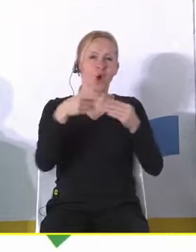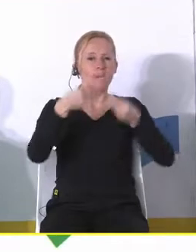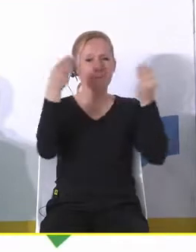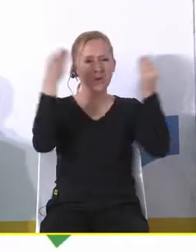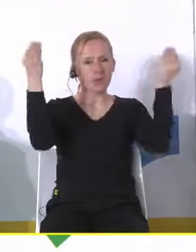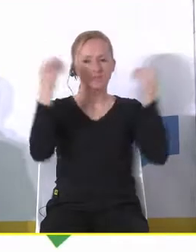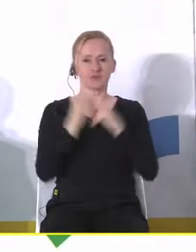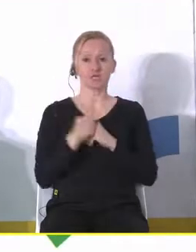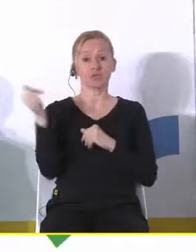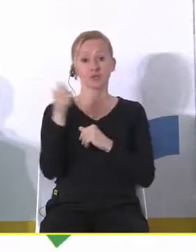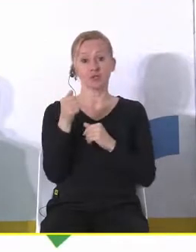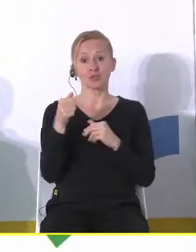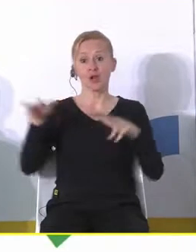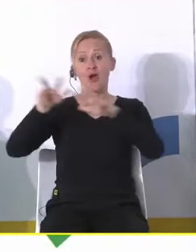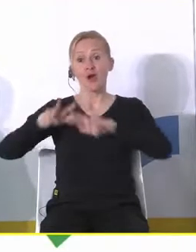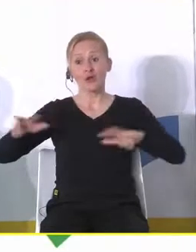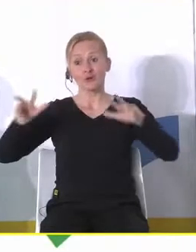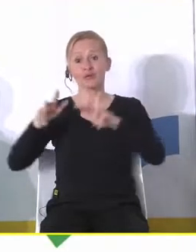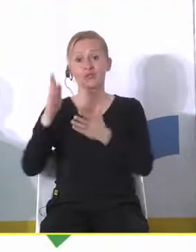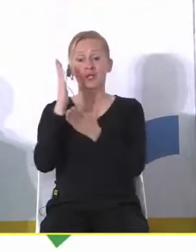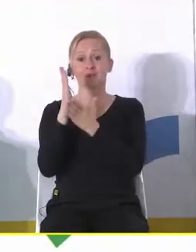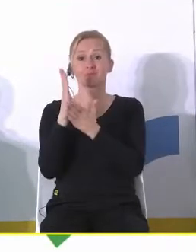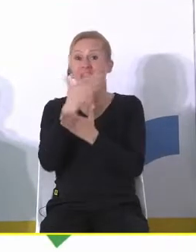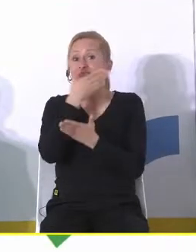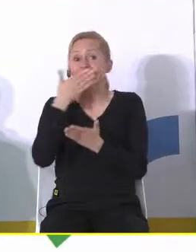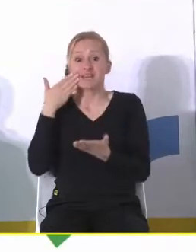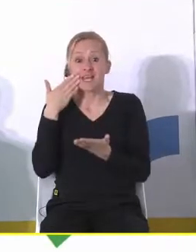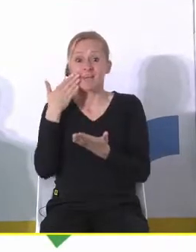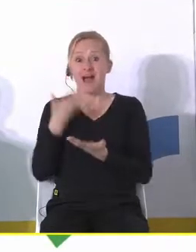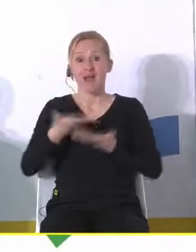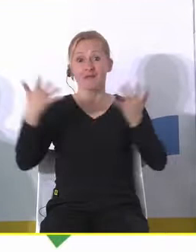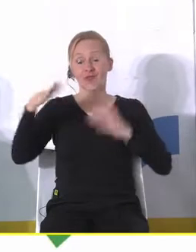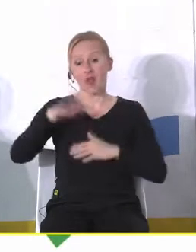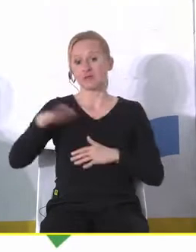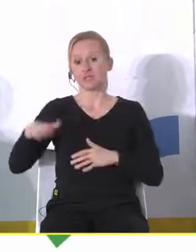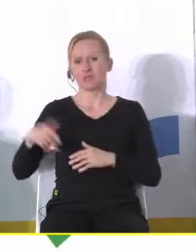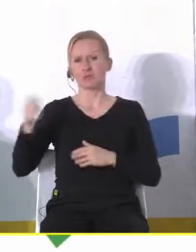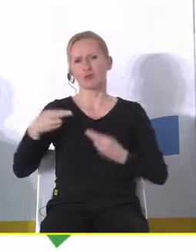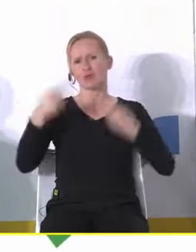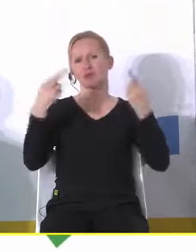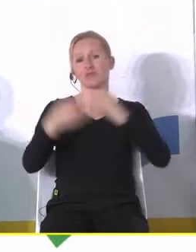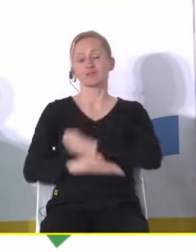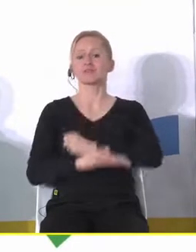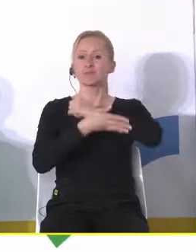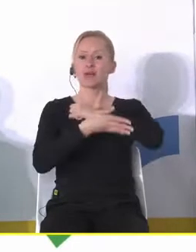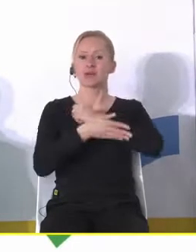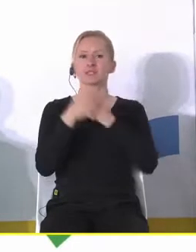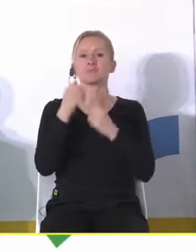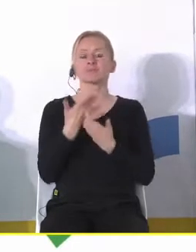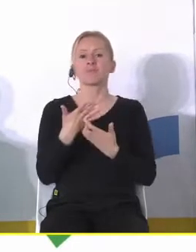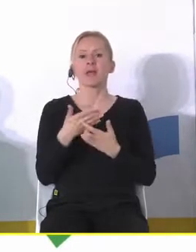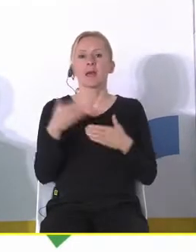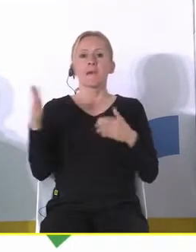uznać za to że tych rodzin już w tym wystarczającym stopniu nie ma i trzeba je promować i właśnie wspierać na przykład funkcjonowaniem